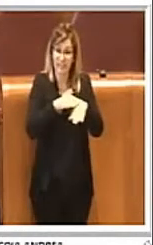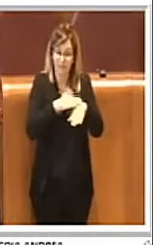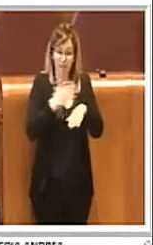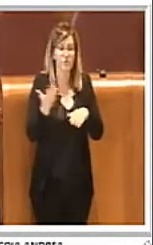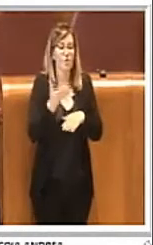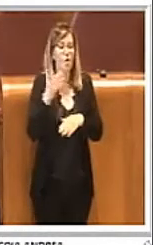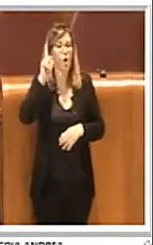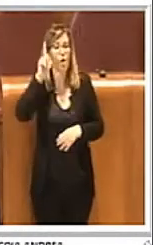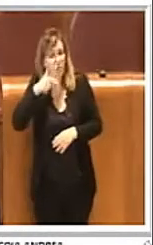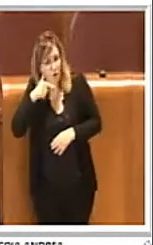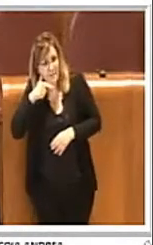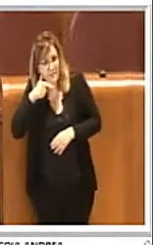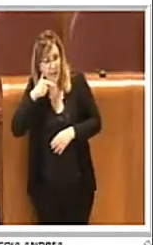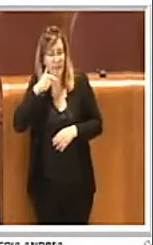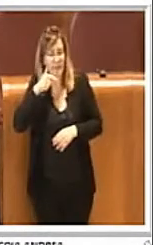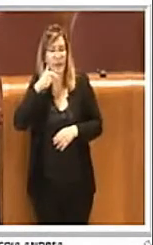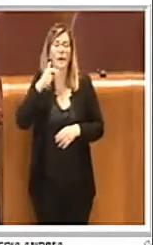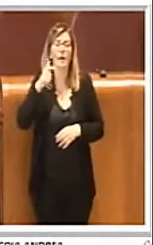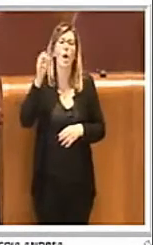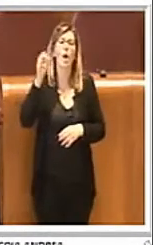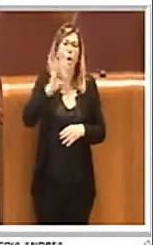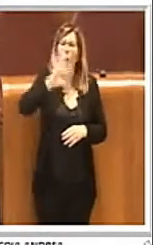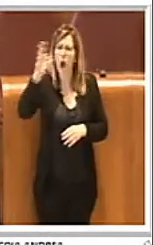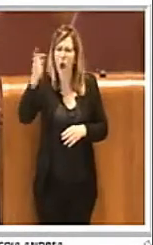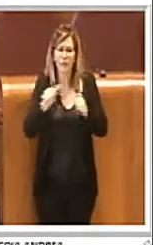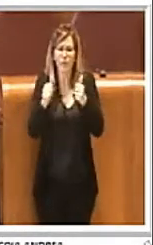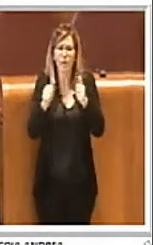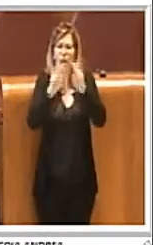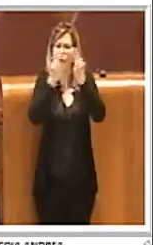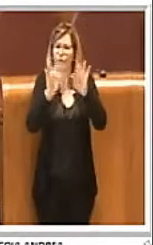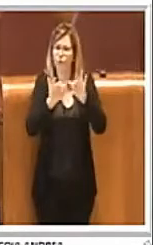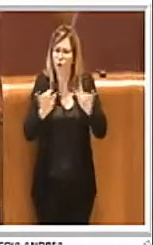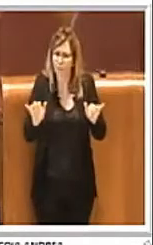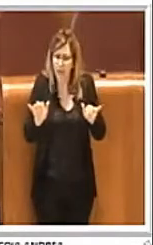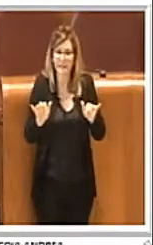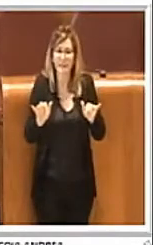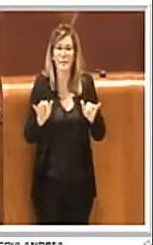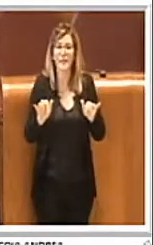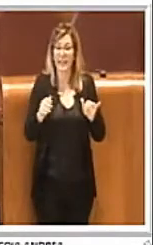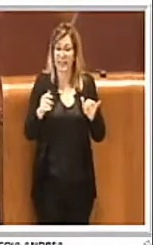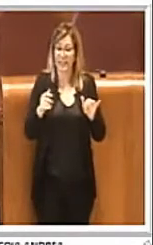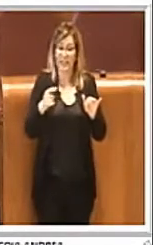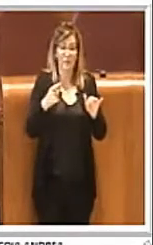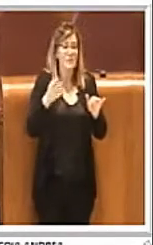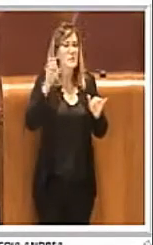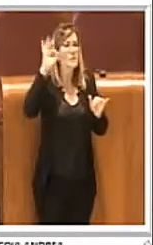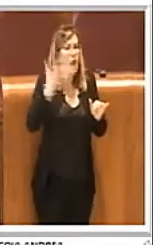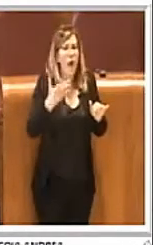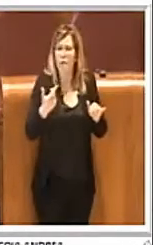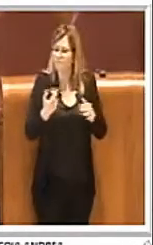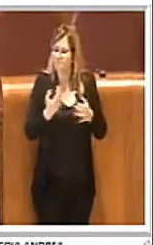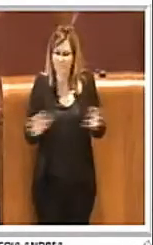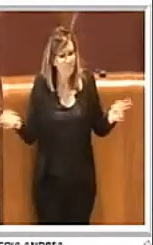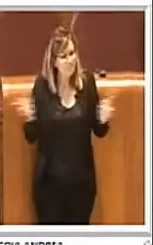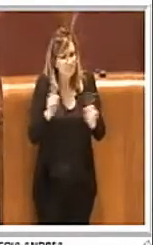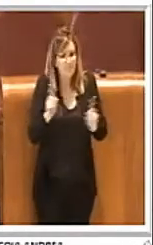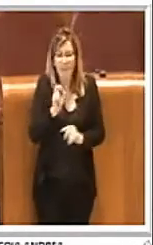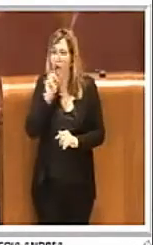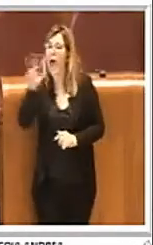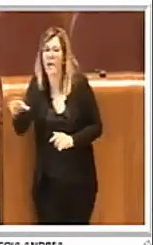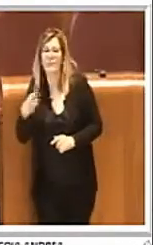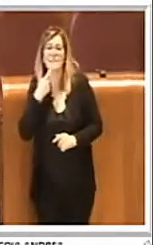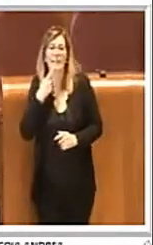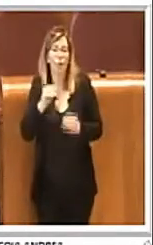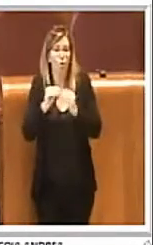dedicato e altre modalità informatiche per permettere alle utenze non domestiche di segnalare di servizi. Ricordo che in uno di questi casi,